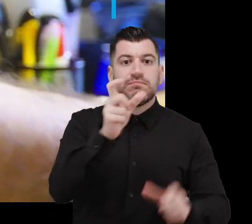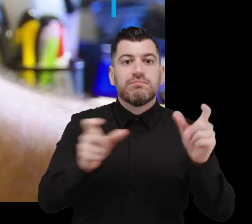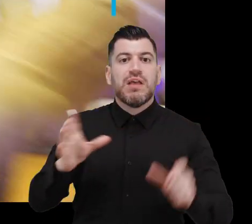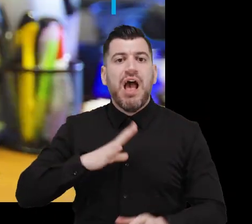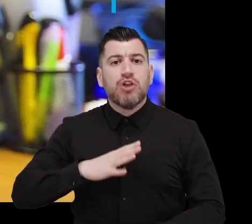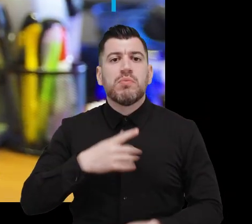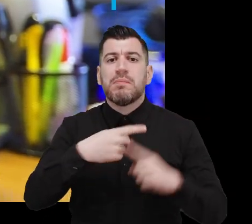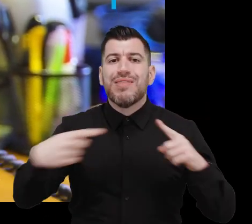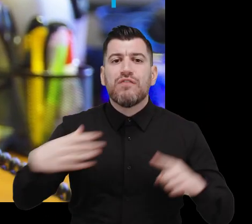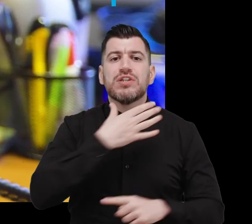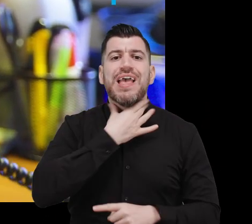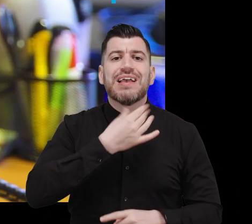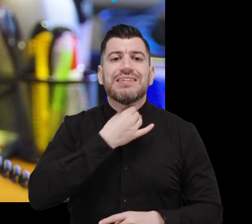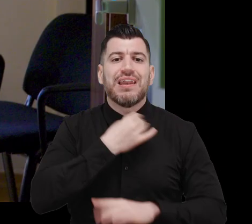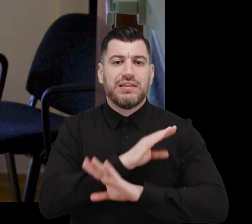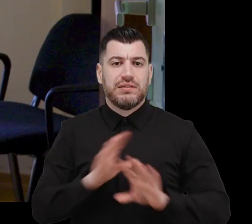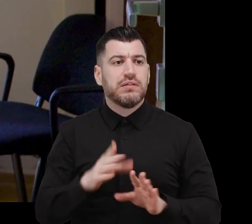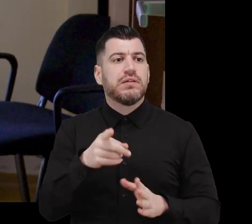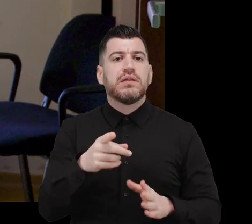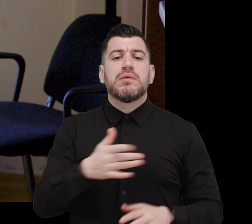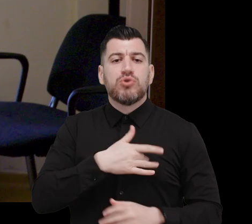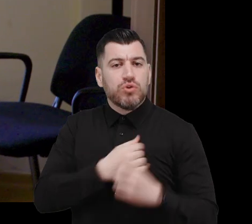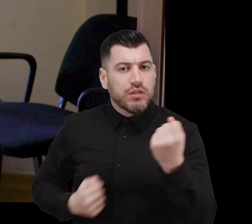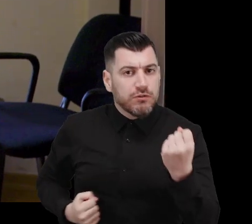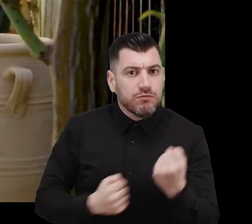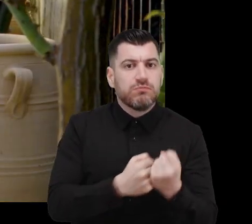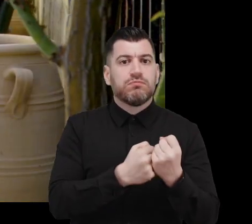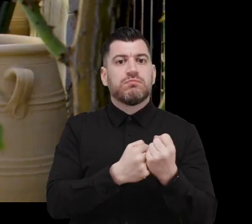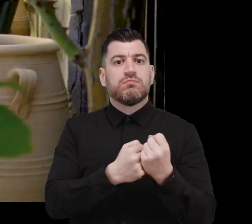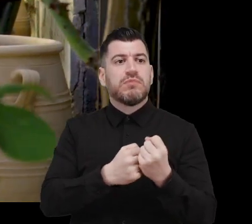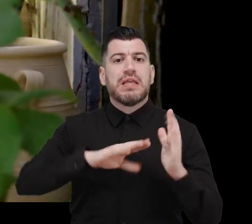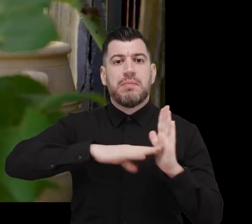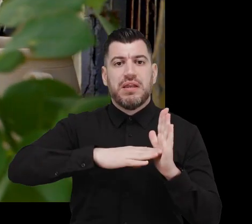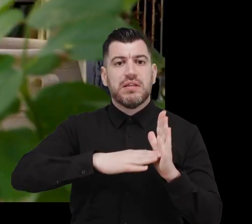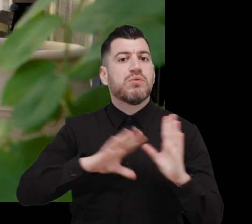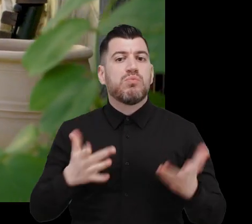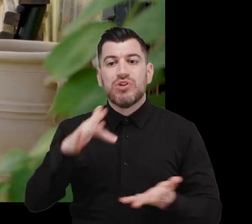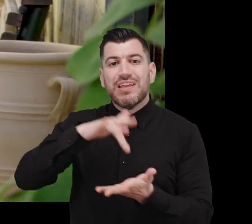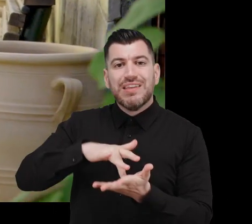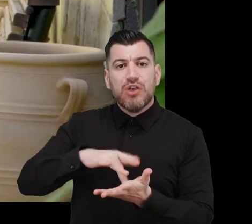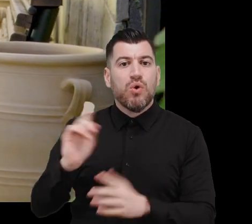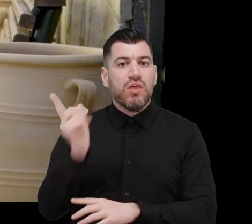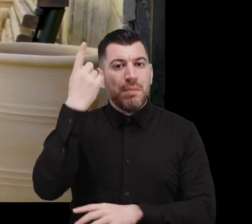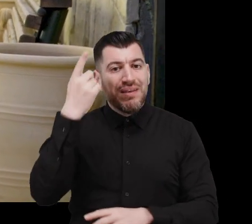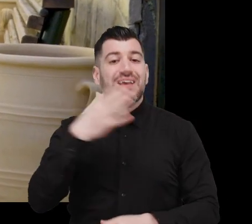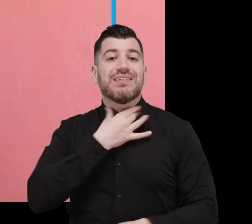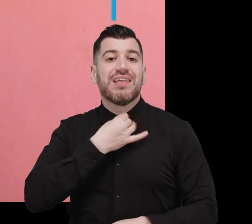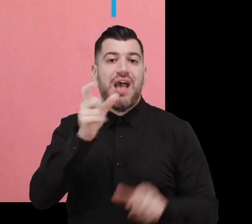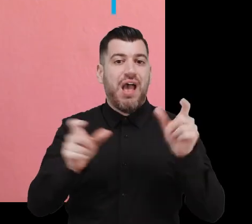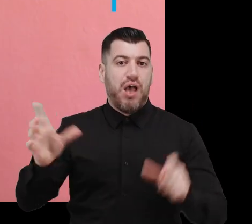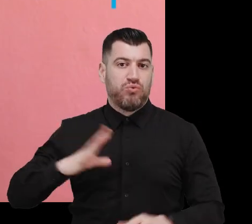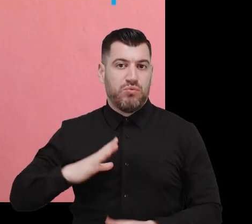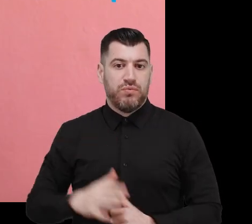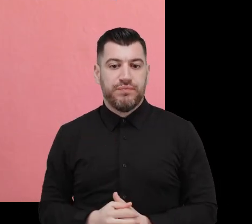συνανθρώπους μας με θέματα εξάρτησης, με υπηρεσίες ψυχοκοινωνικής υποστήριξης μέσω του Κέντρου Θεραπείας Εξαρτημένων Ατόμων. Το